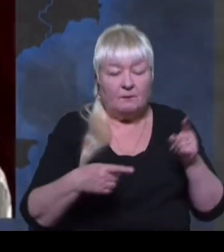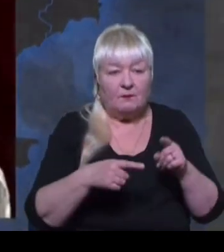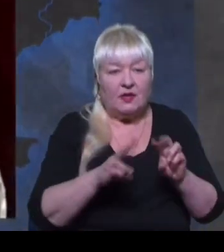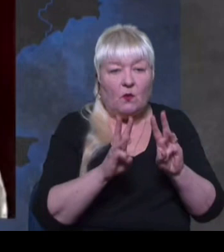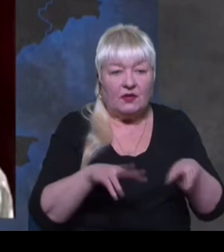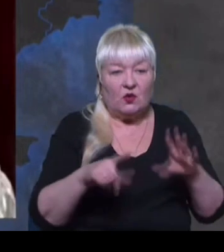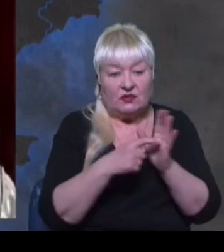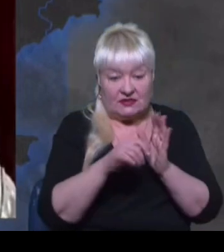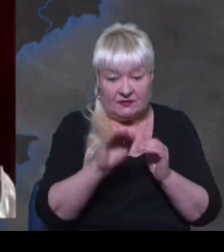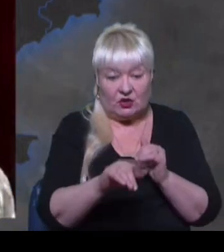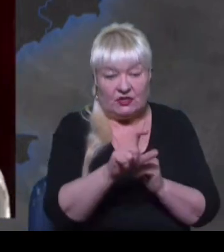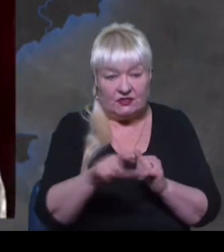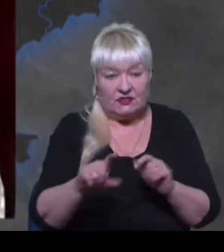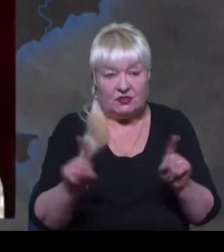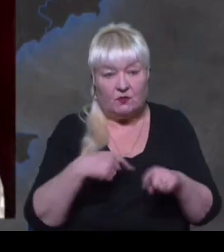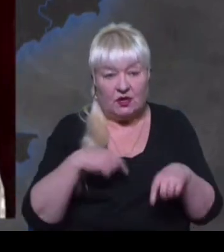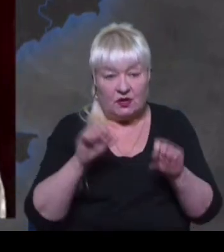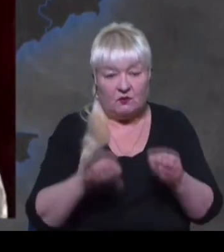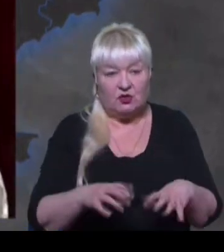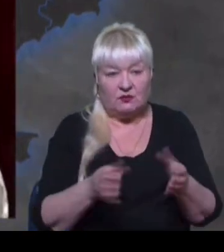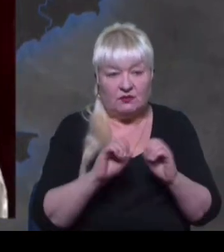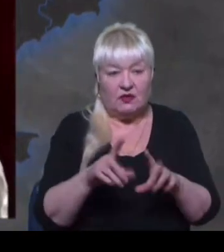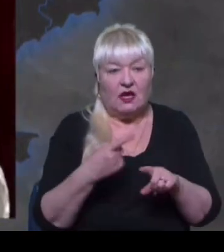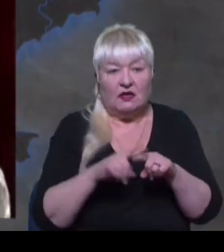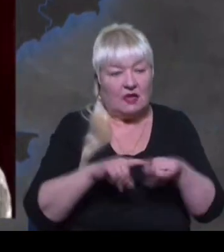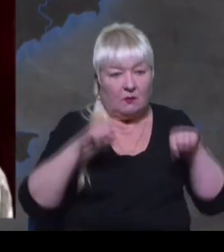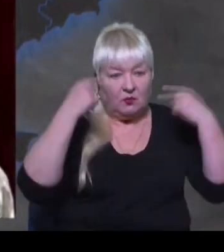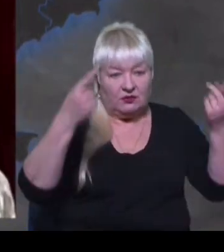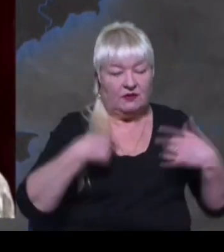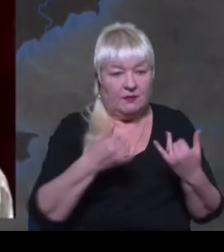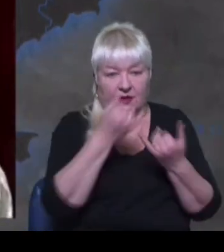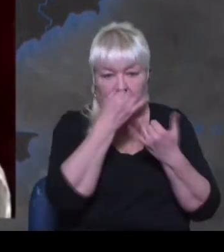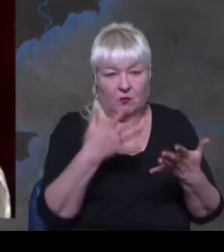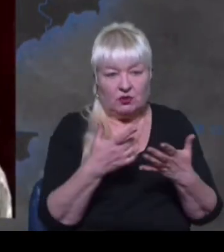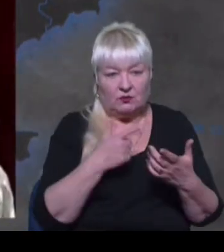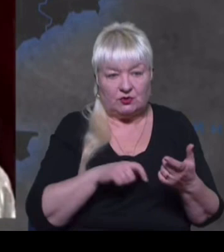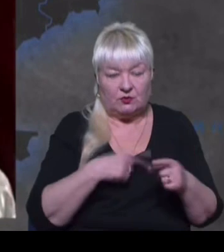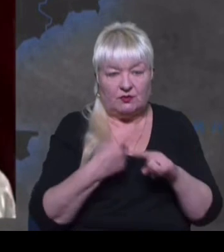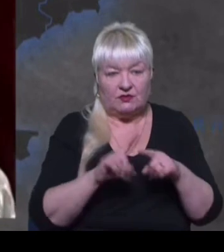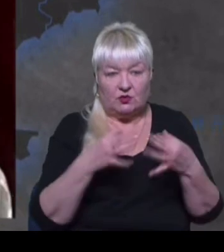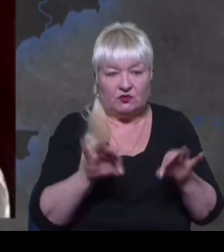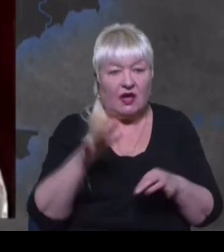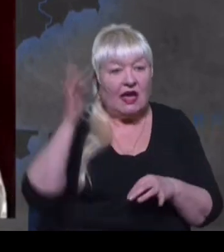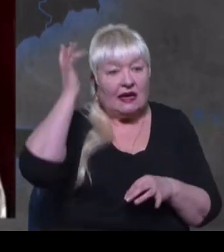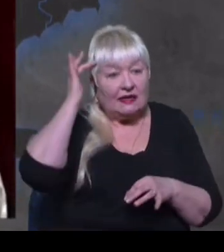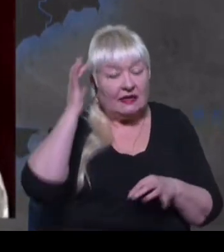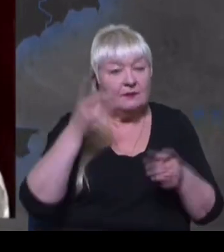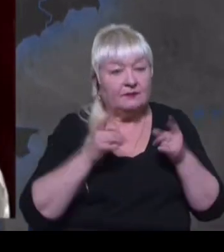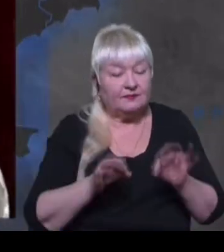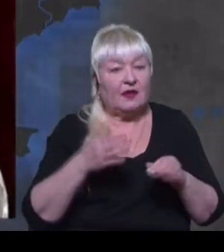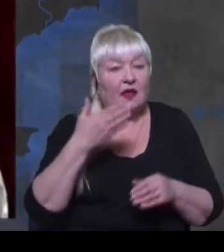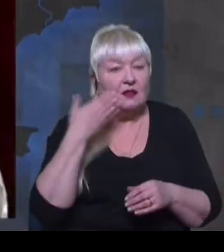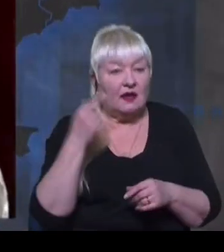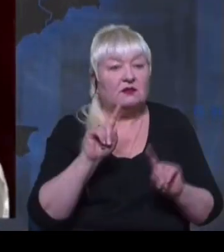тисяч людей, які би ми могли пожертвувати, ну як на мене це божевілля. Ми не можемо цього дозволити. Крим насправді легше, тому що Крим